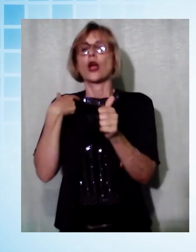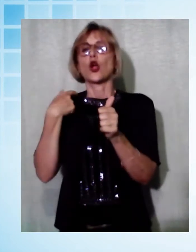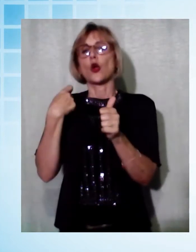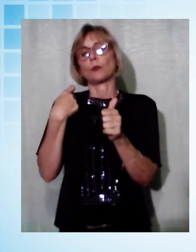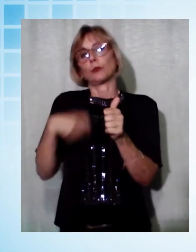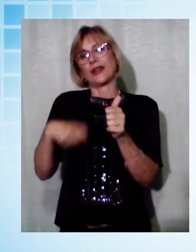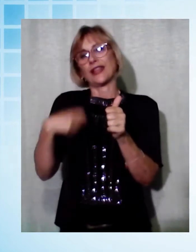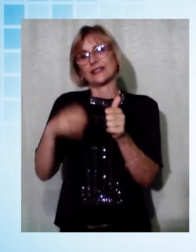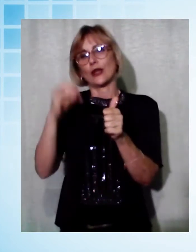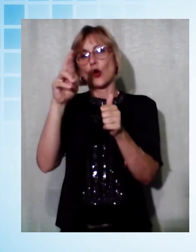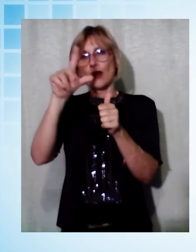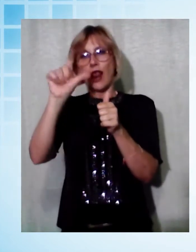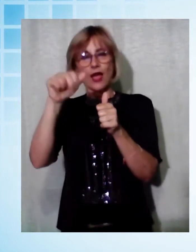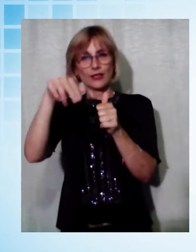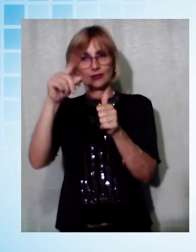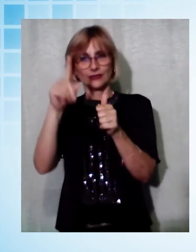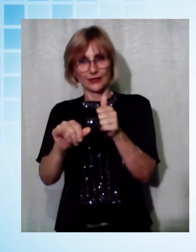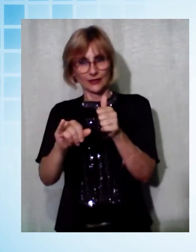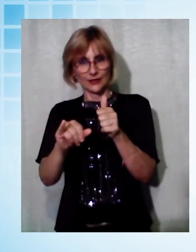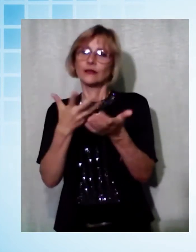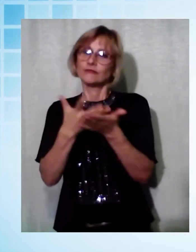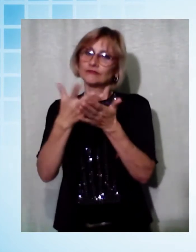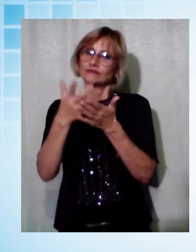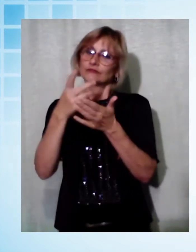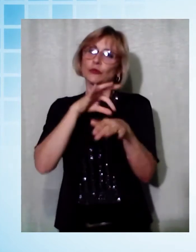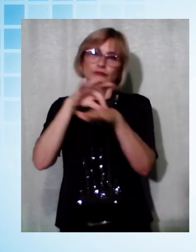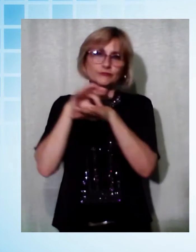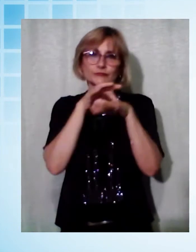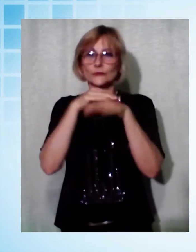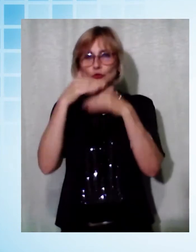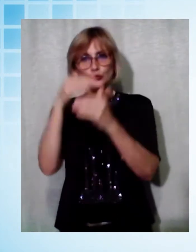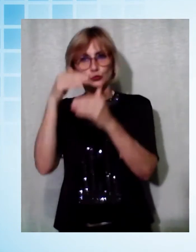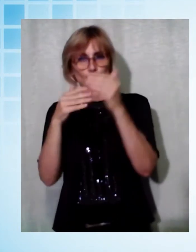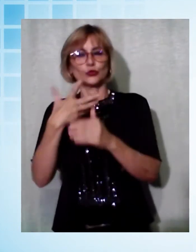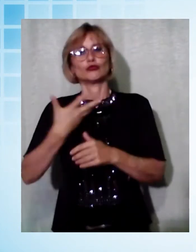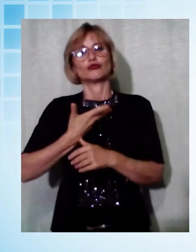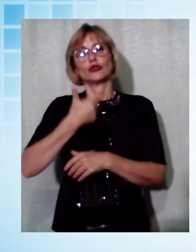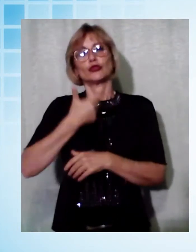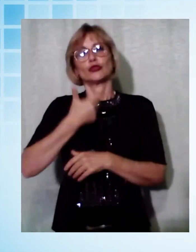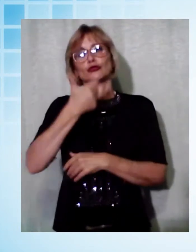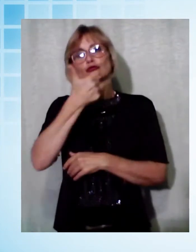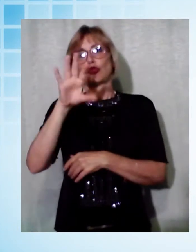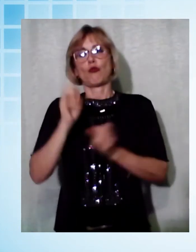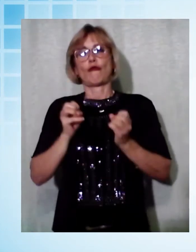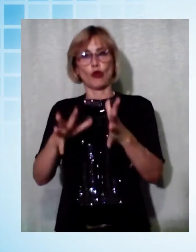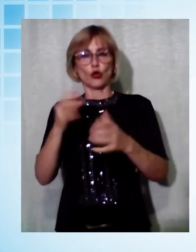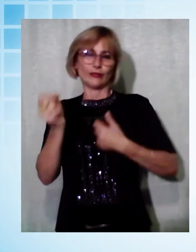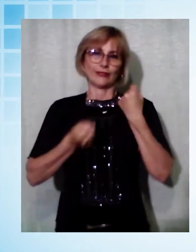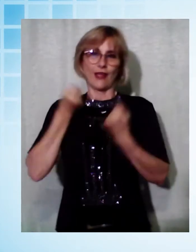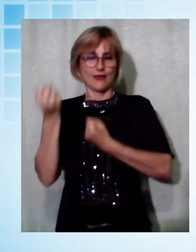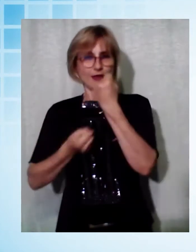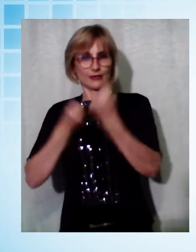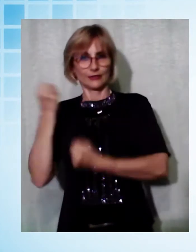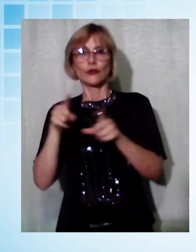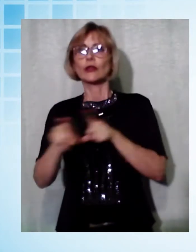Bertocchini alla scoperta di tutta la struttura, che vanta circa 150 volontari attivi e rappresenta un punto di riferimento